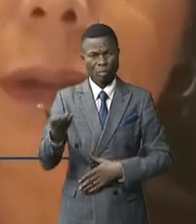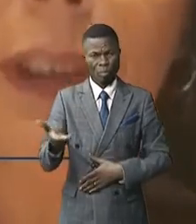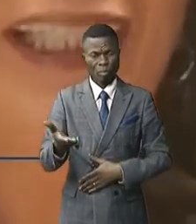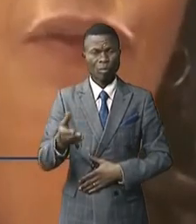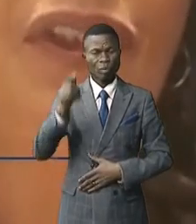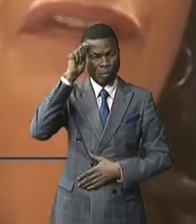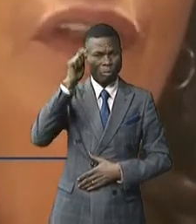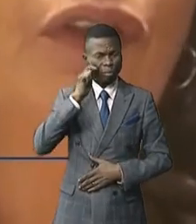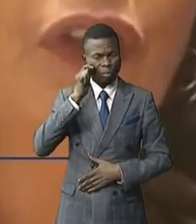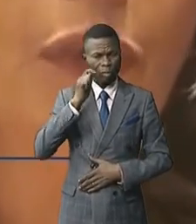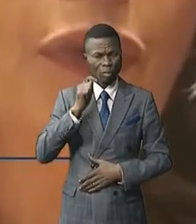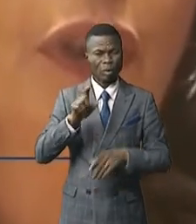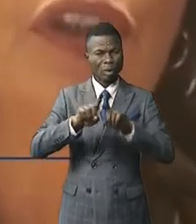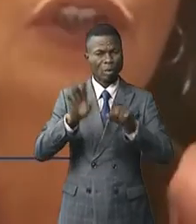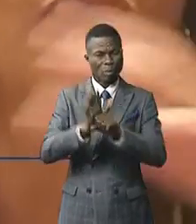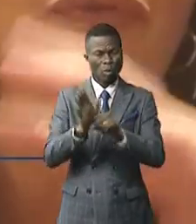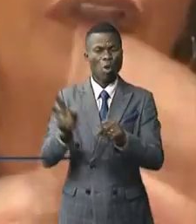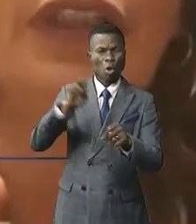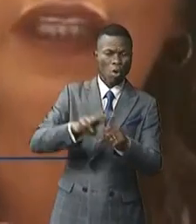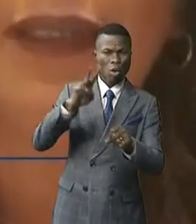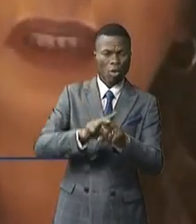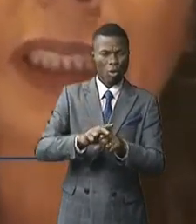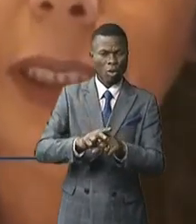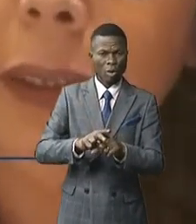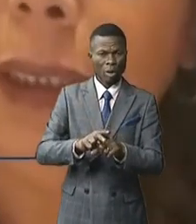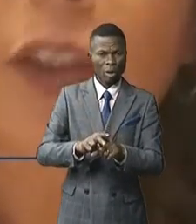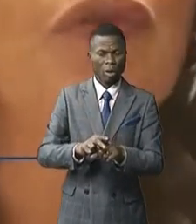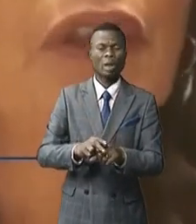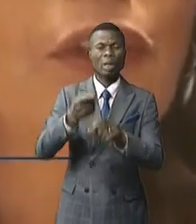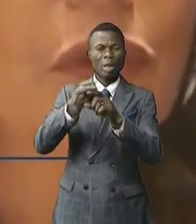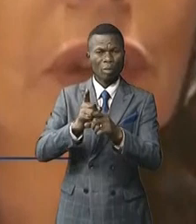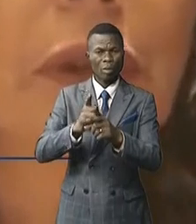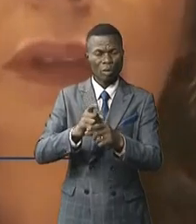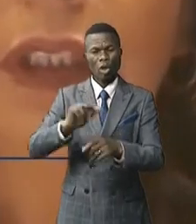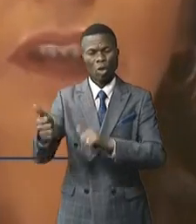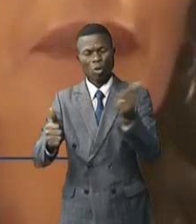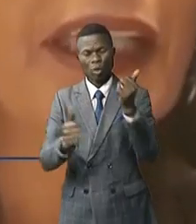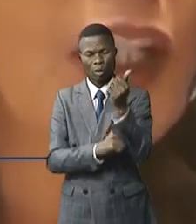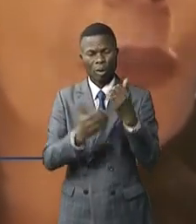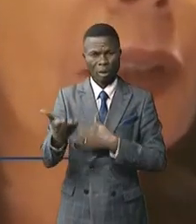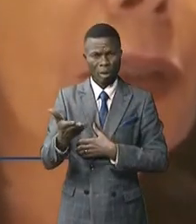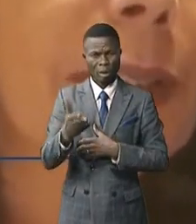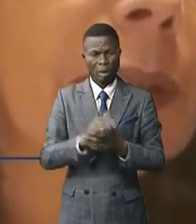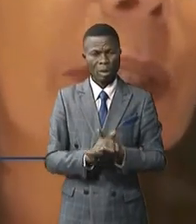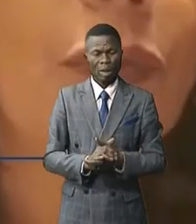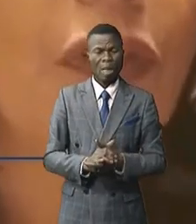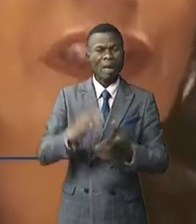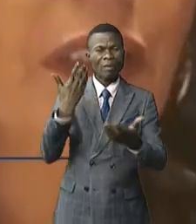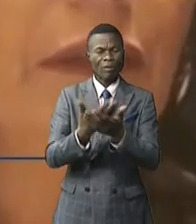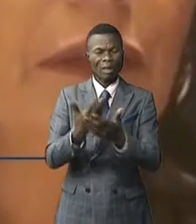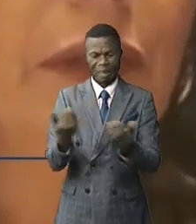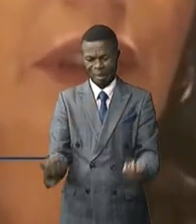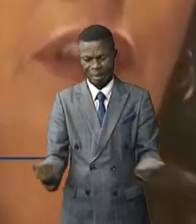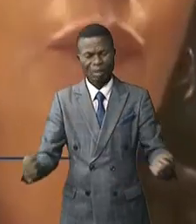genre, et de différentes formes de violences souvent imbriquées les unes dans les autres. Mariages précoces et aux